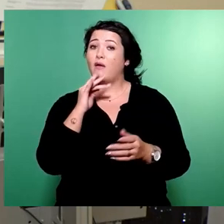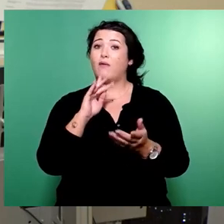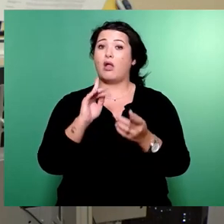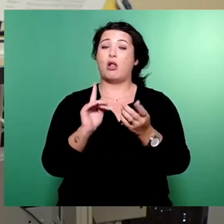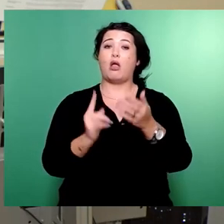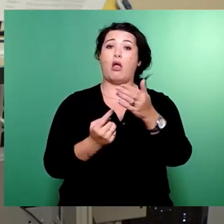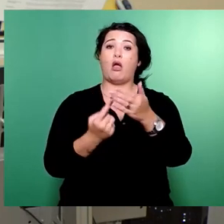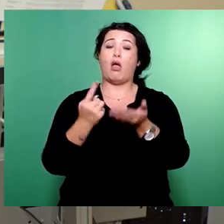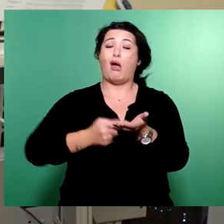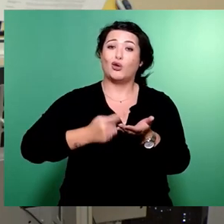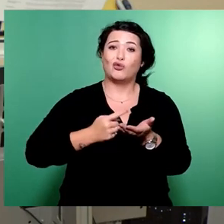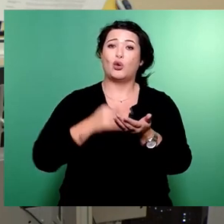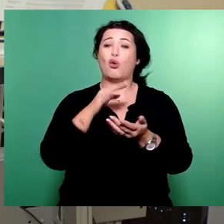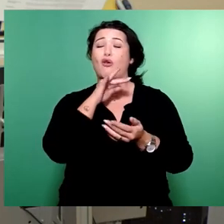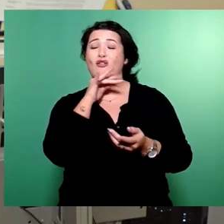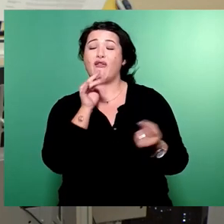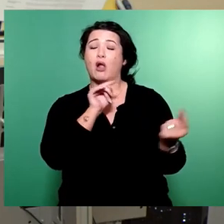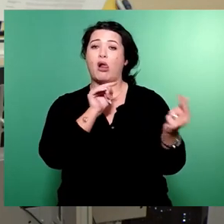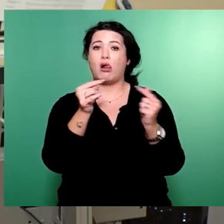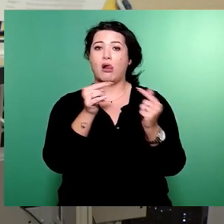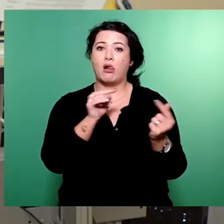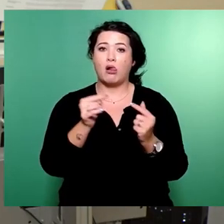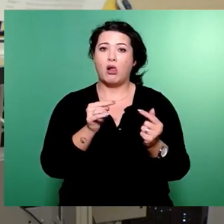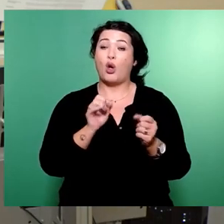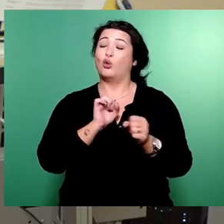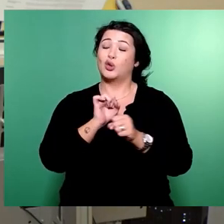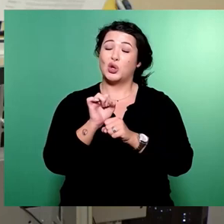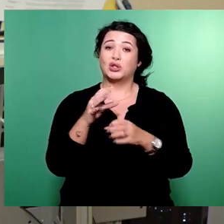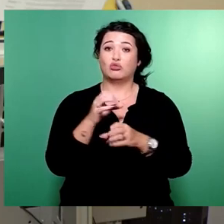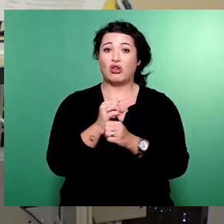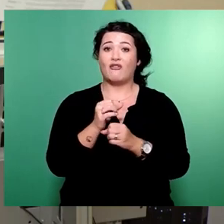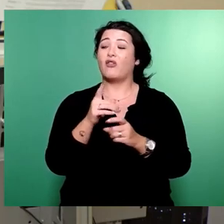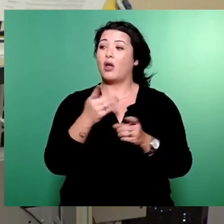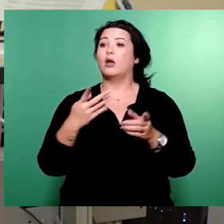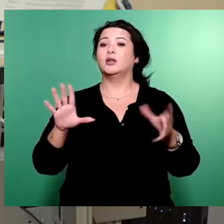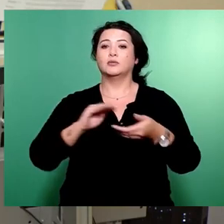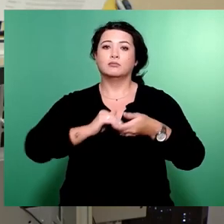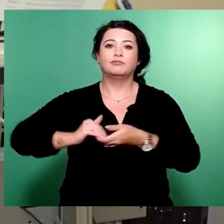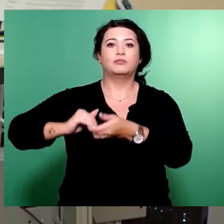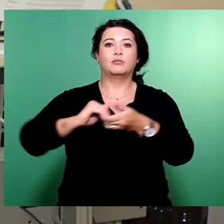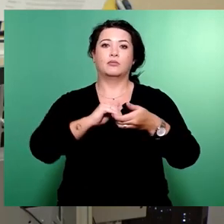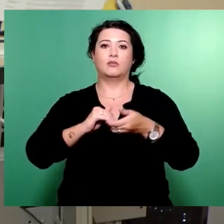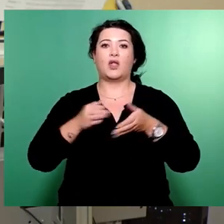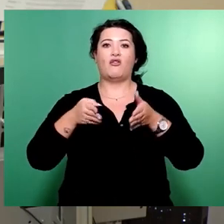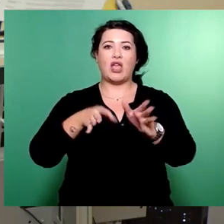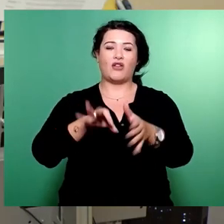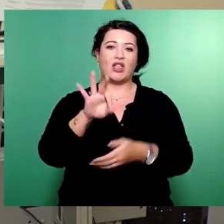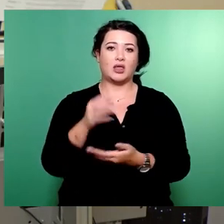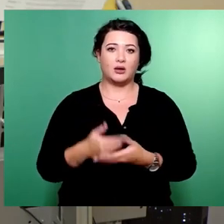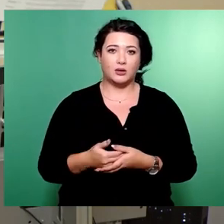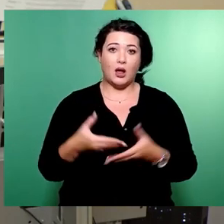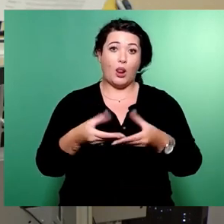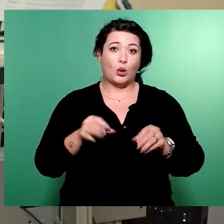Streit in diesem Stadtrat einen gemeinsamen Weg in den Verhandlungen zu finden und sich auf